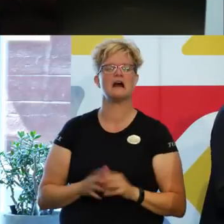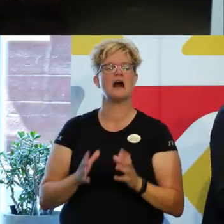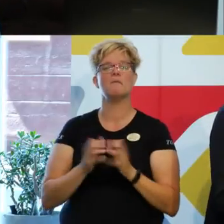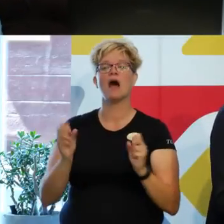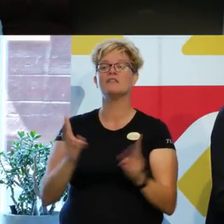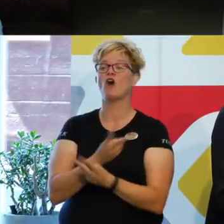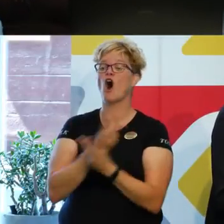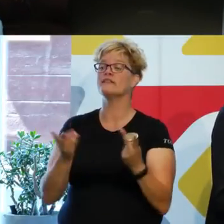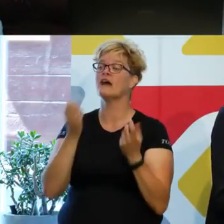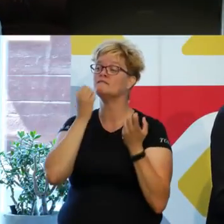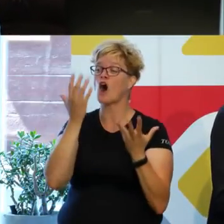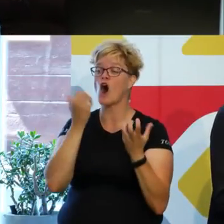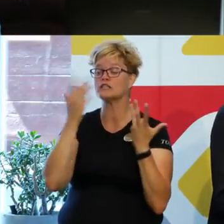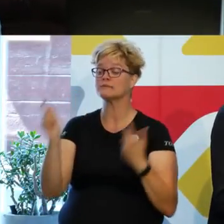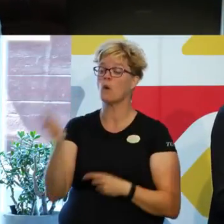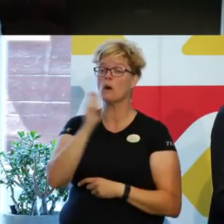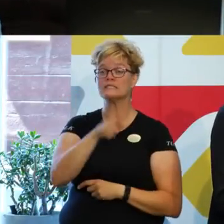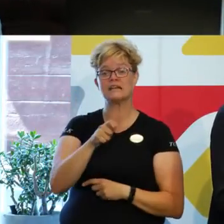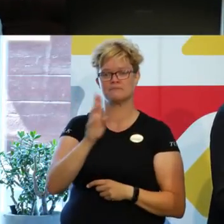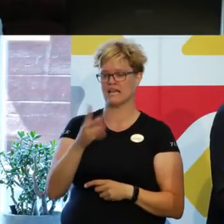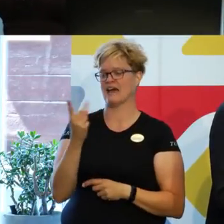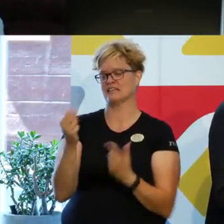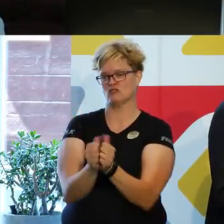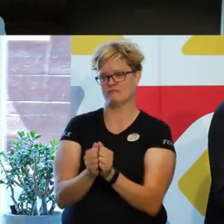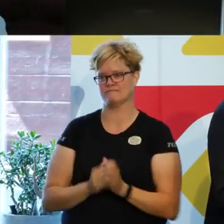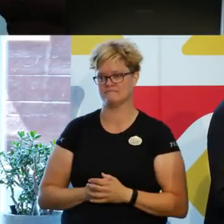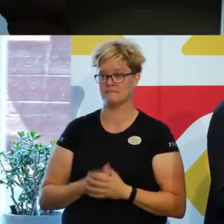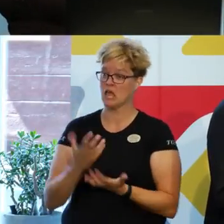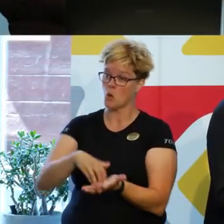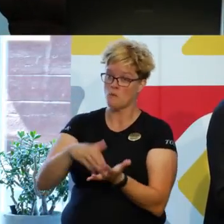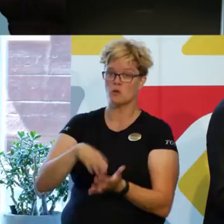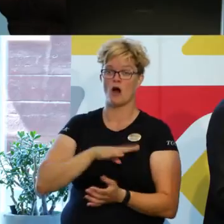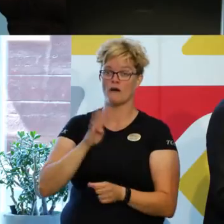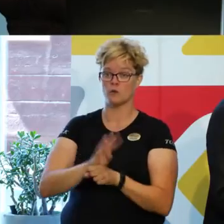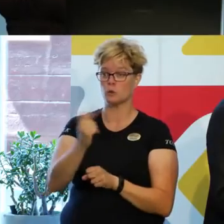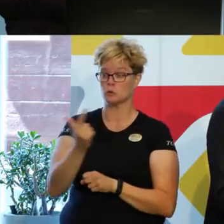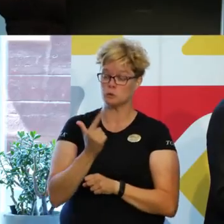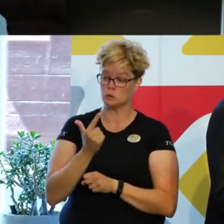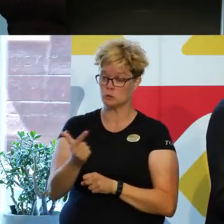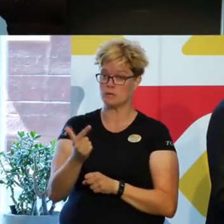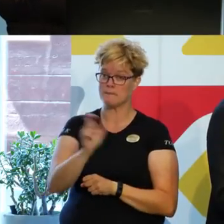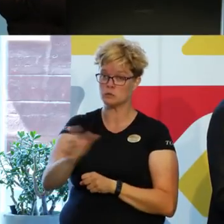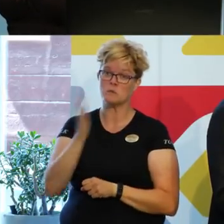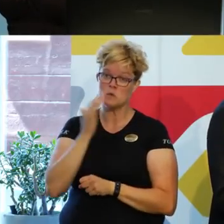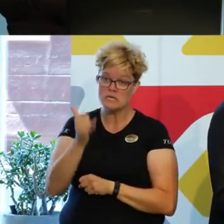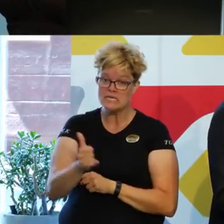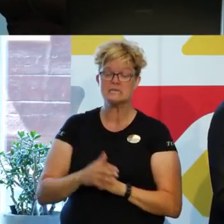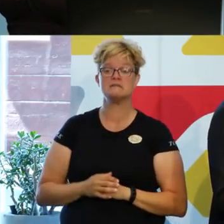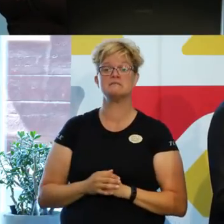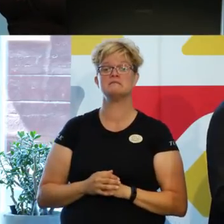vanliga vardagsbåstad är någonting annat. Det är en kommun med 14 000 invånare, som då